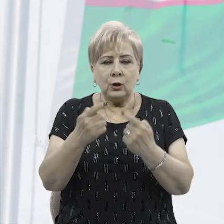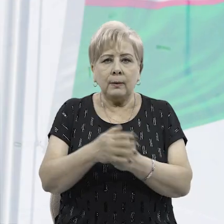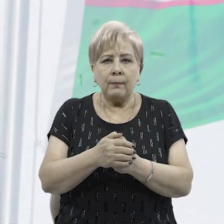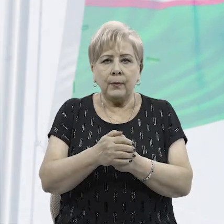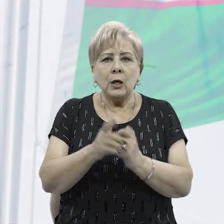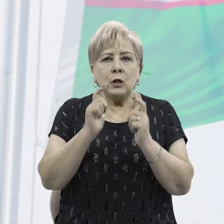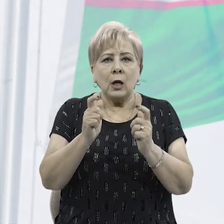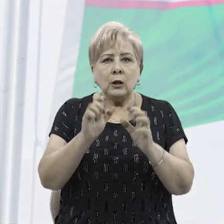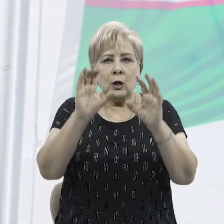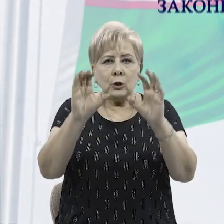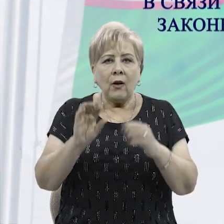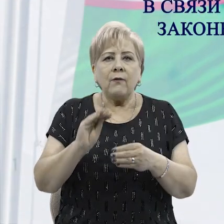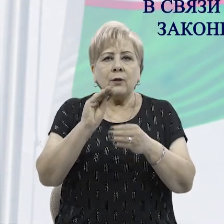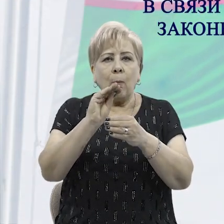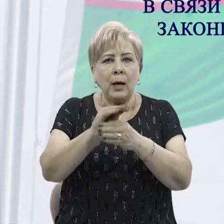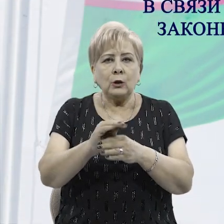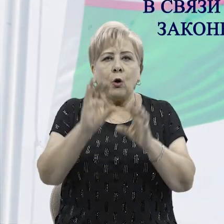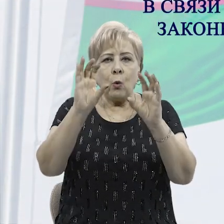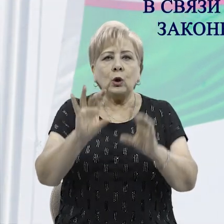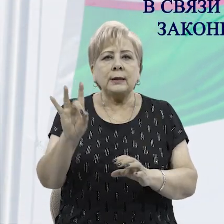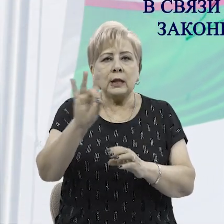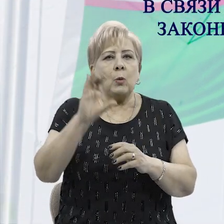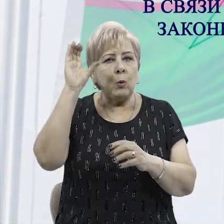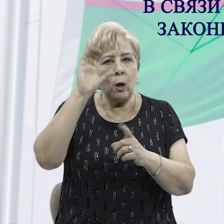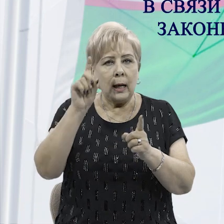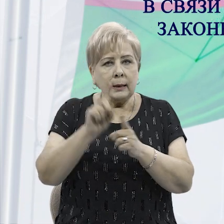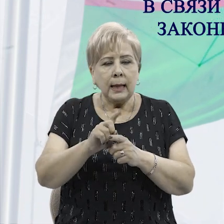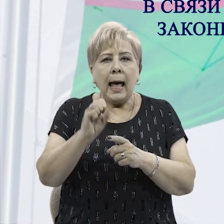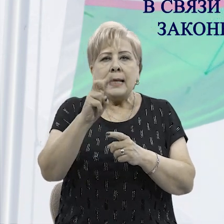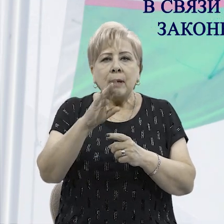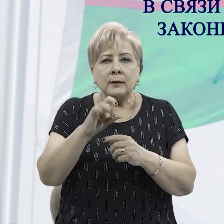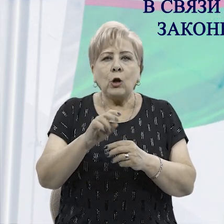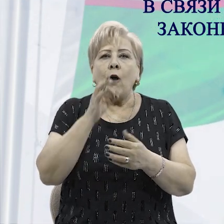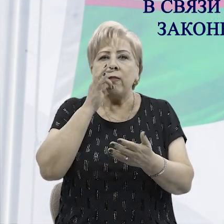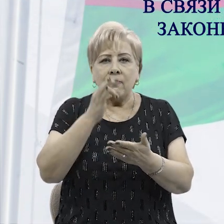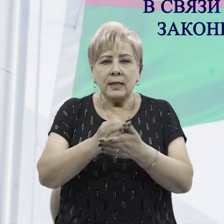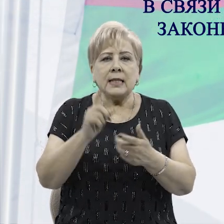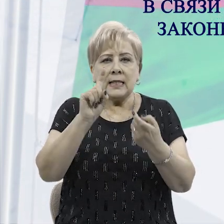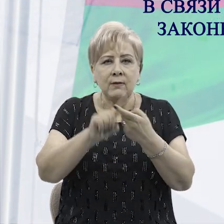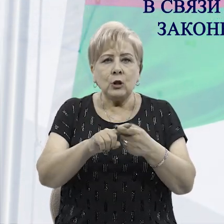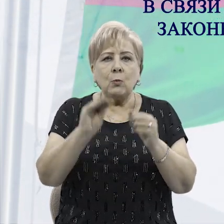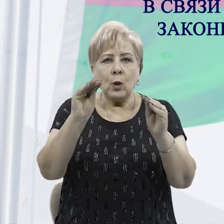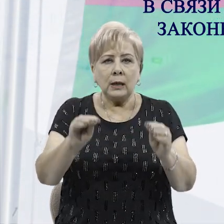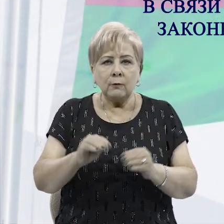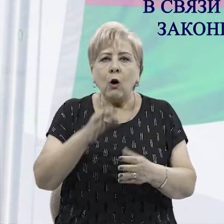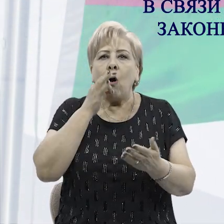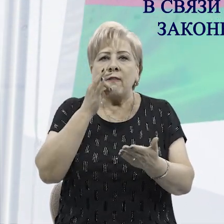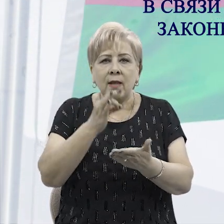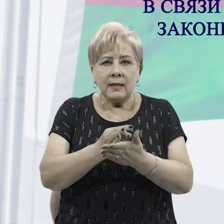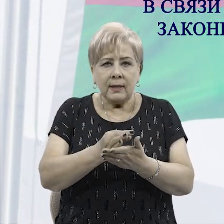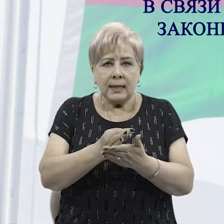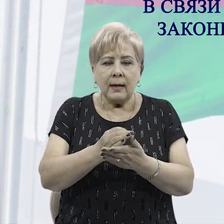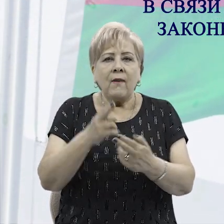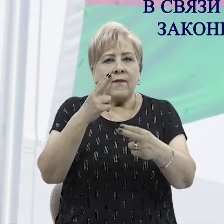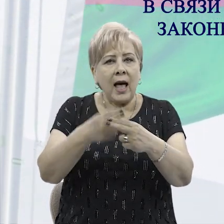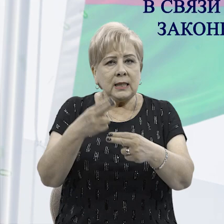Согласно закону о внесении дополнения в Кодекс Республики Узбекистан об административной ответственности в связи с установлением ответственности за